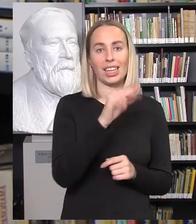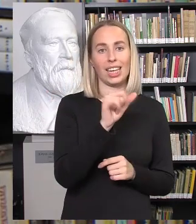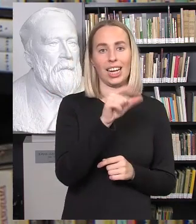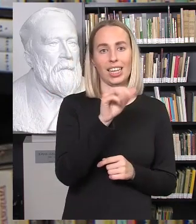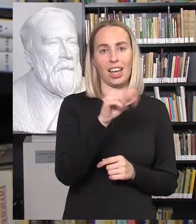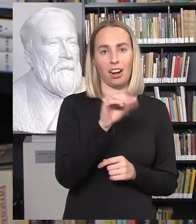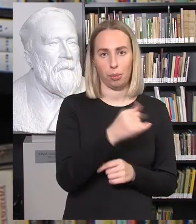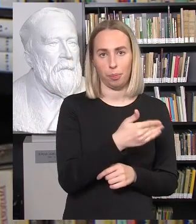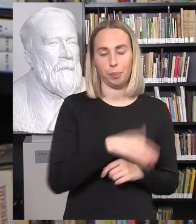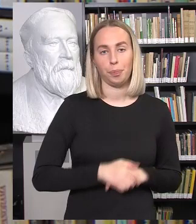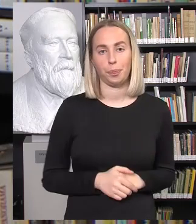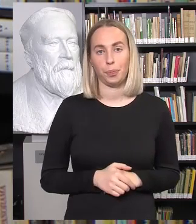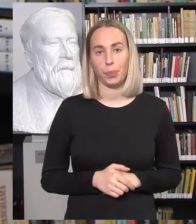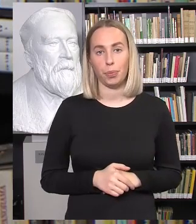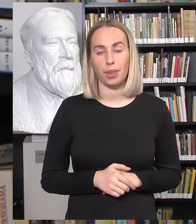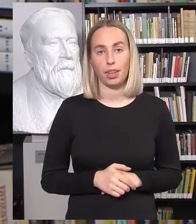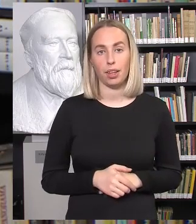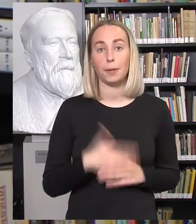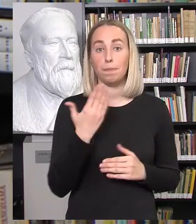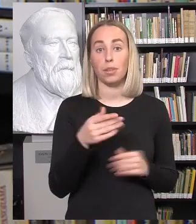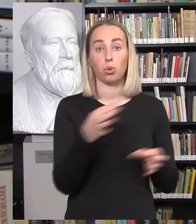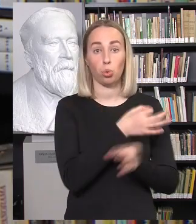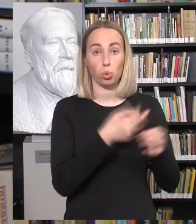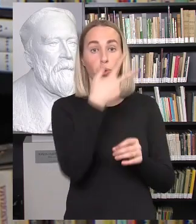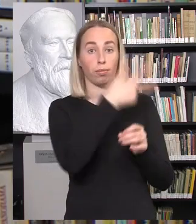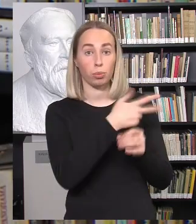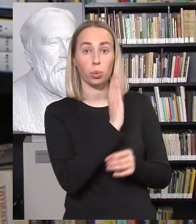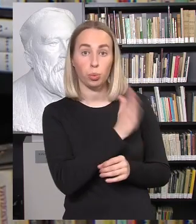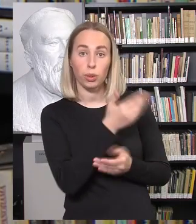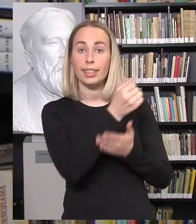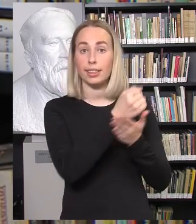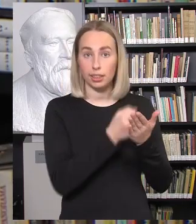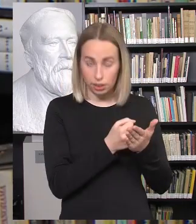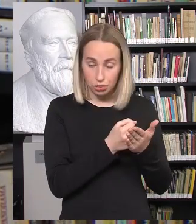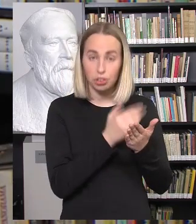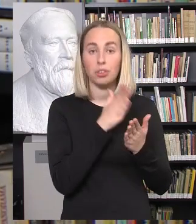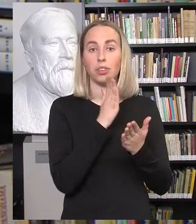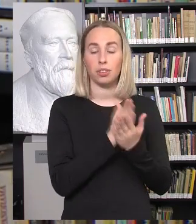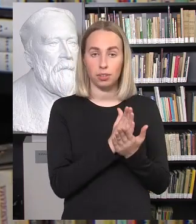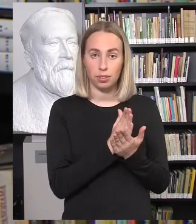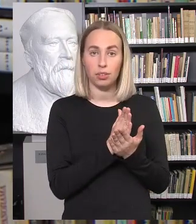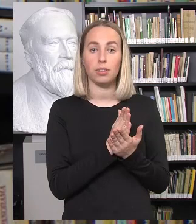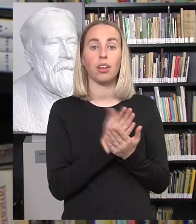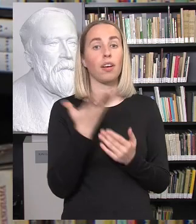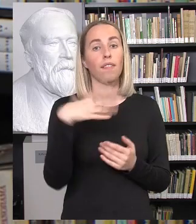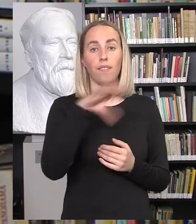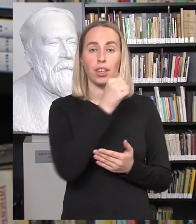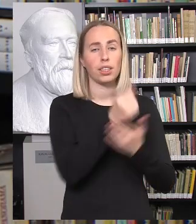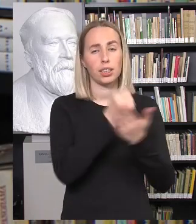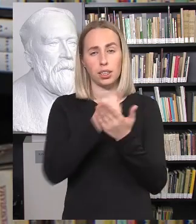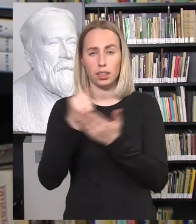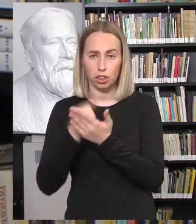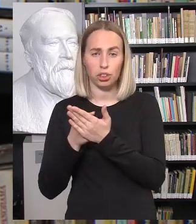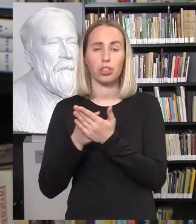Na, taip pat norėčiau pažymėti, kad diskusija yra filmuojama, įrašoma, visų diskusijų įrašai bus patalpinti